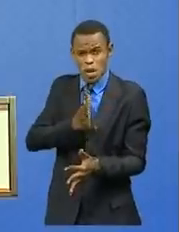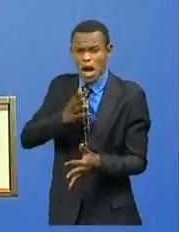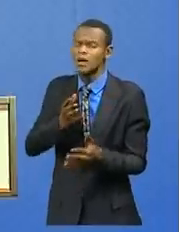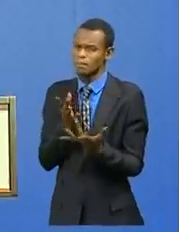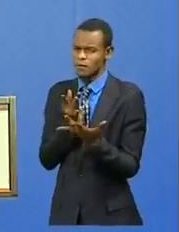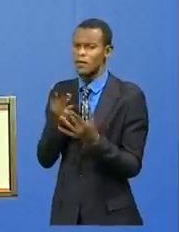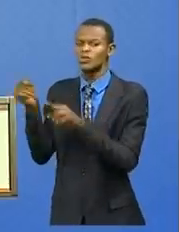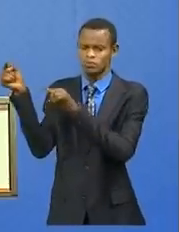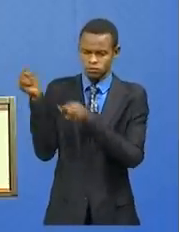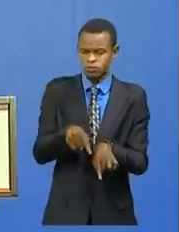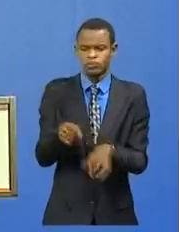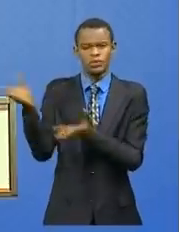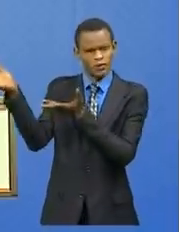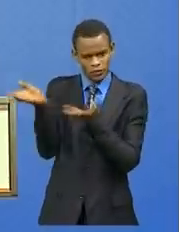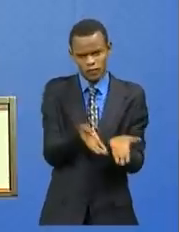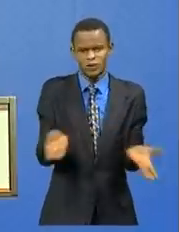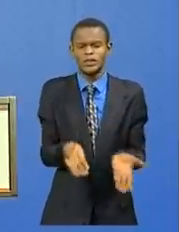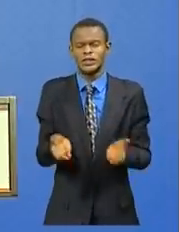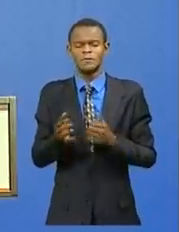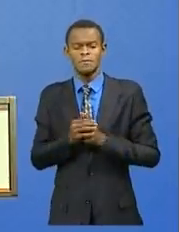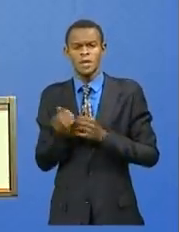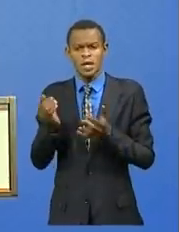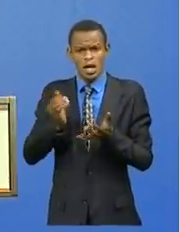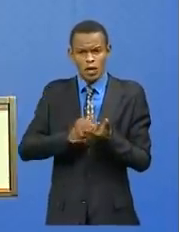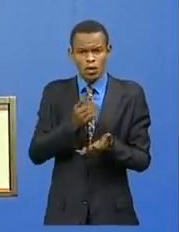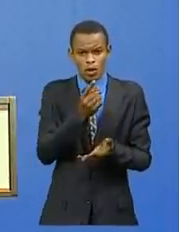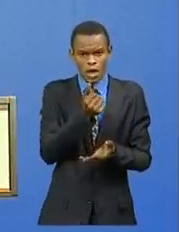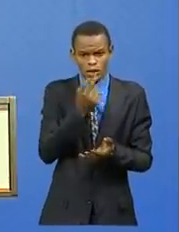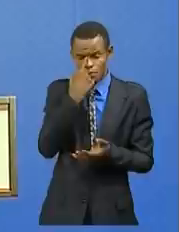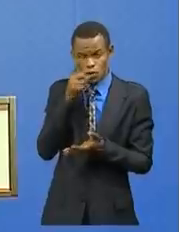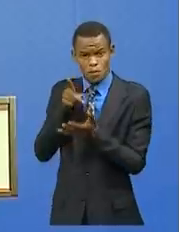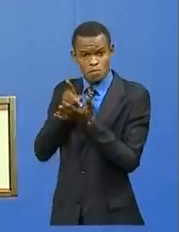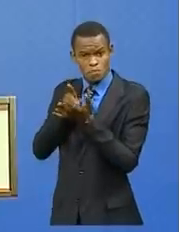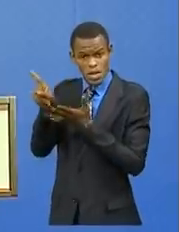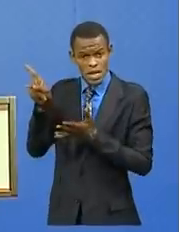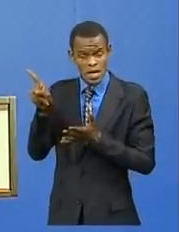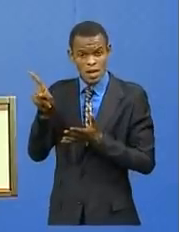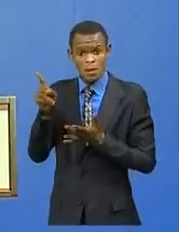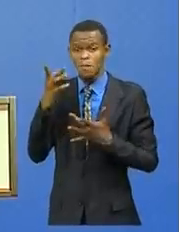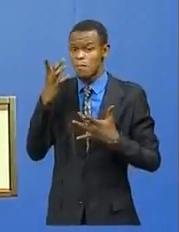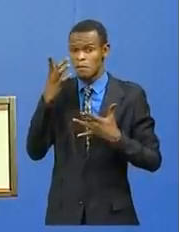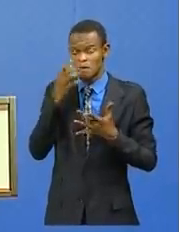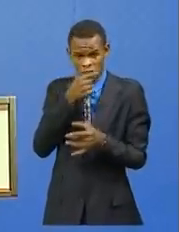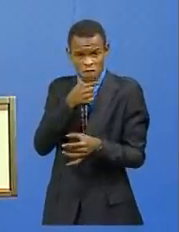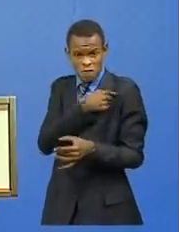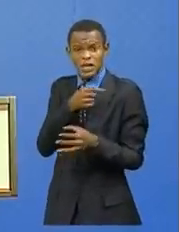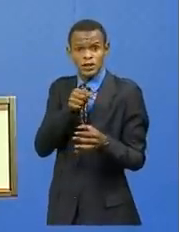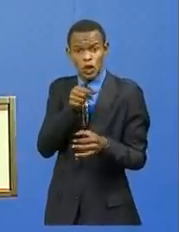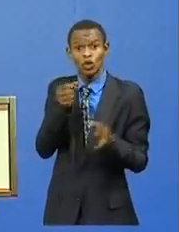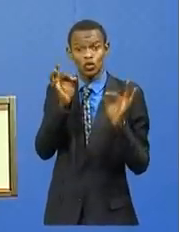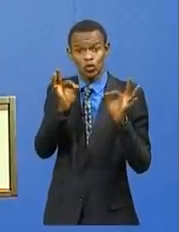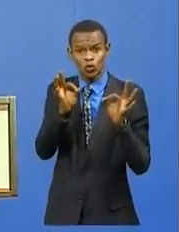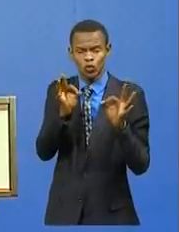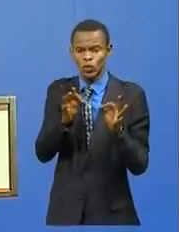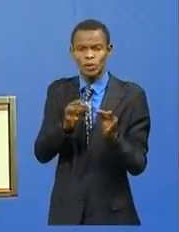pour l'achat de 26,5 millions de doses de vaccins Johnson & Johnson ont déjà été signés par le ministre de Finances